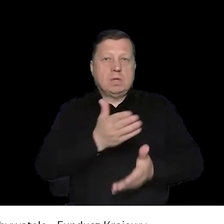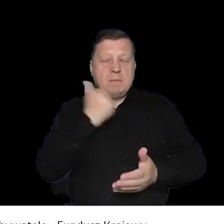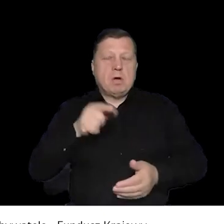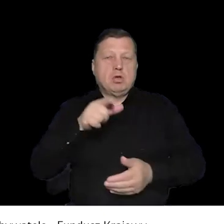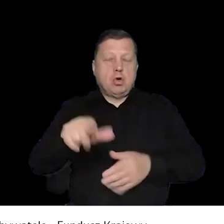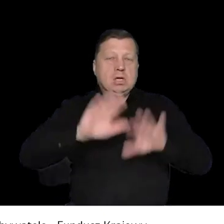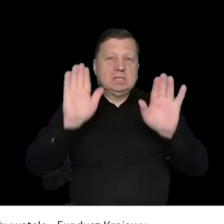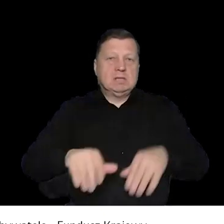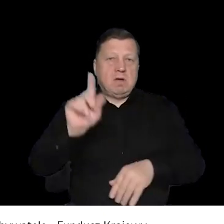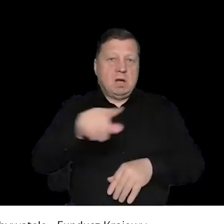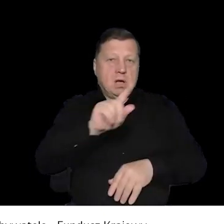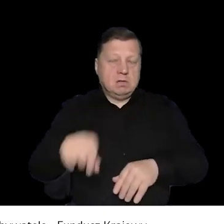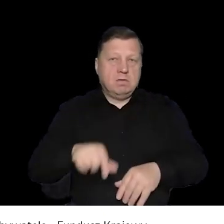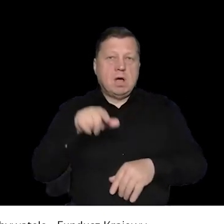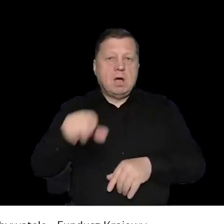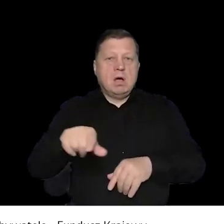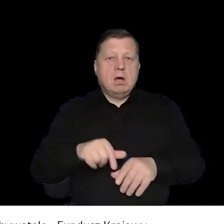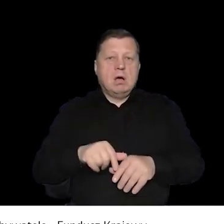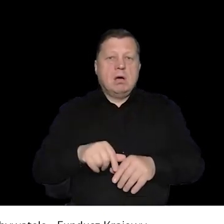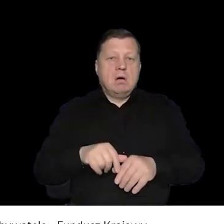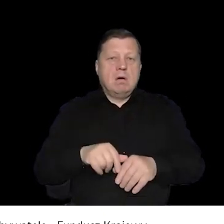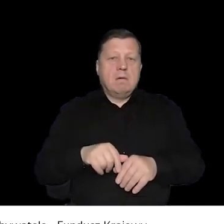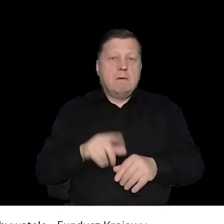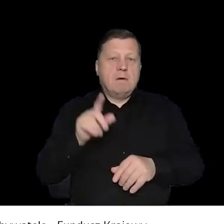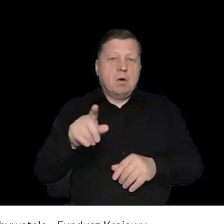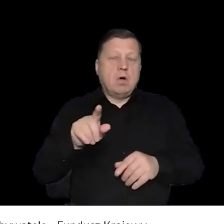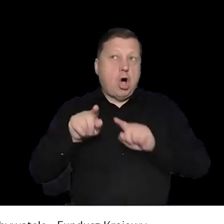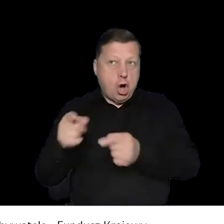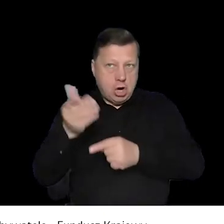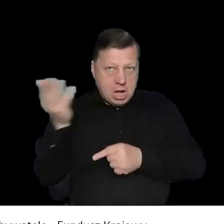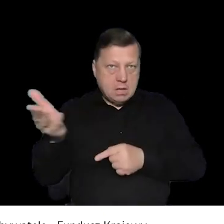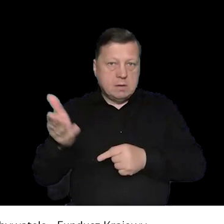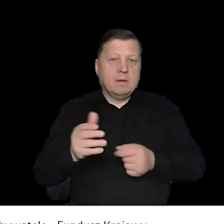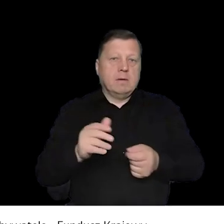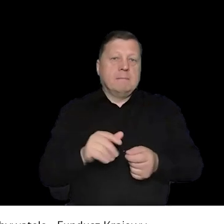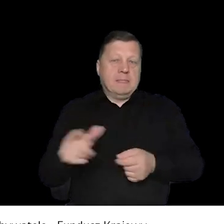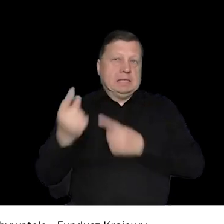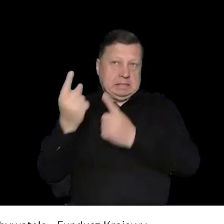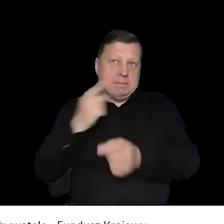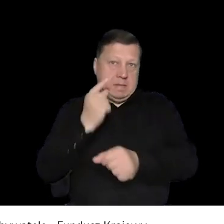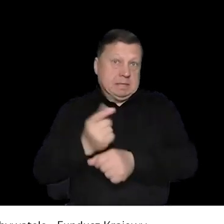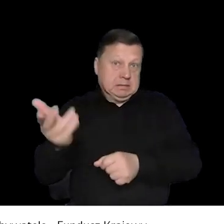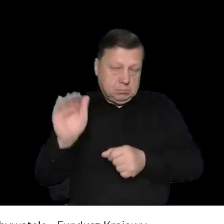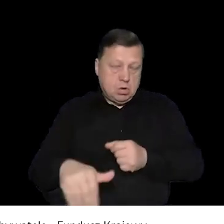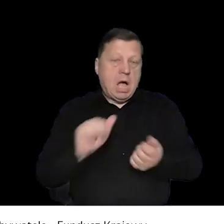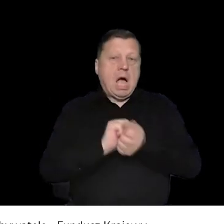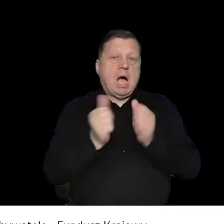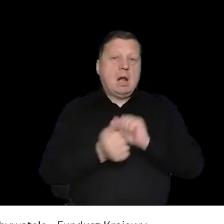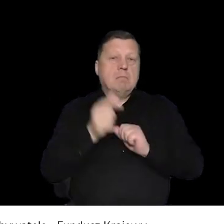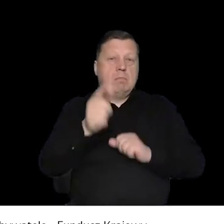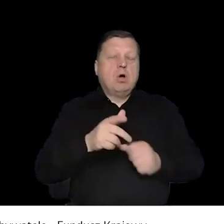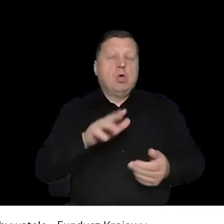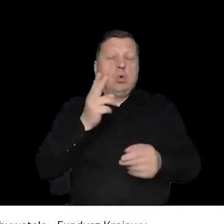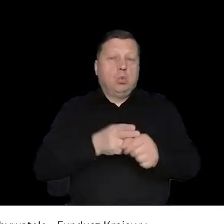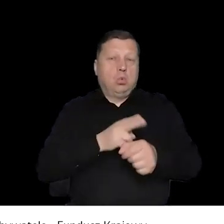że proszę o zejście się, ponieważ zgromadzenie przestało mieć charakter pokojowy, przestało mieć charakter legalny i organizator, przepraszam,